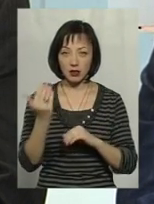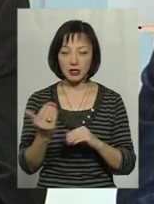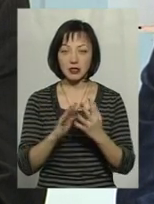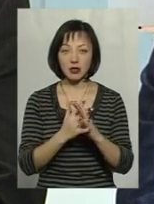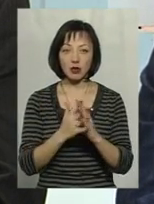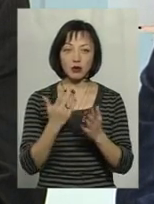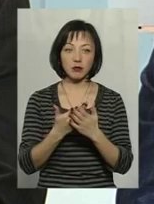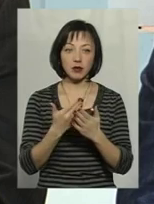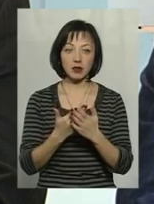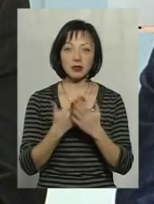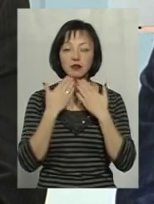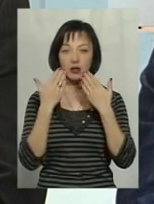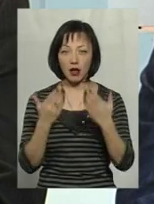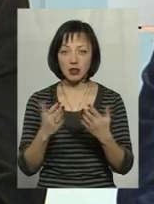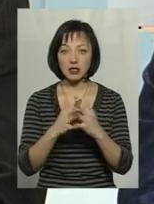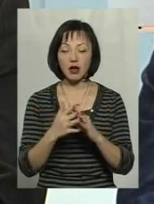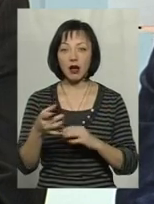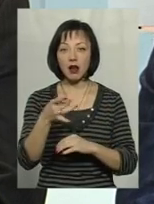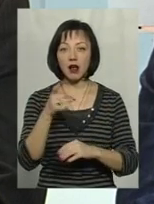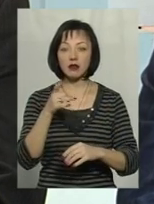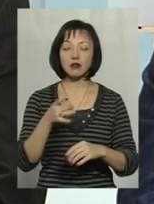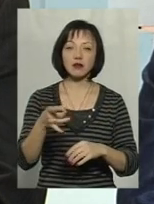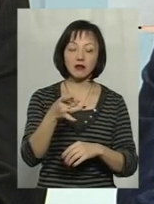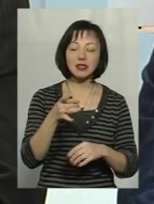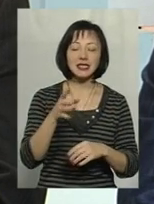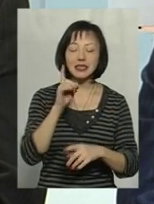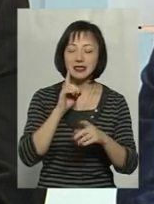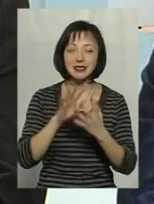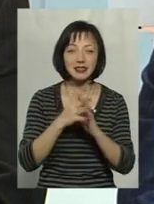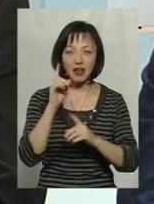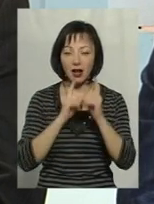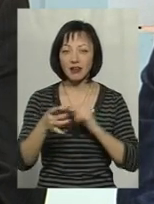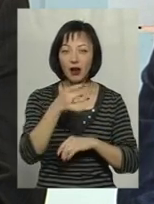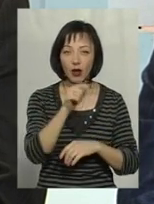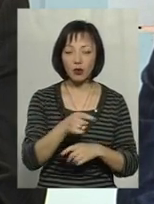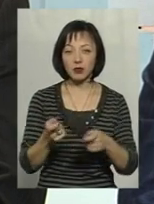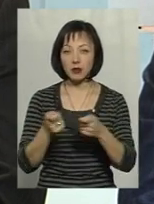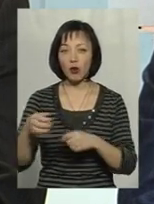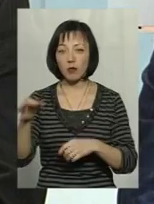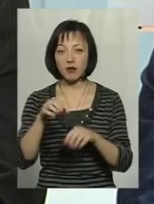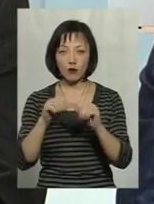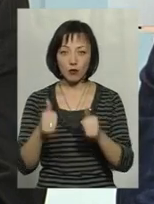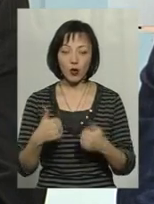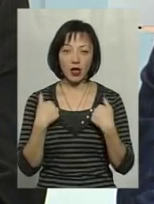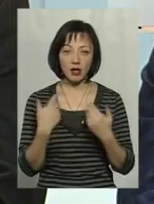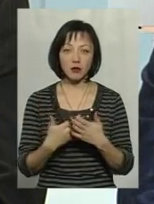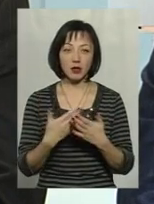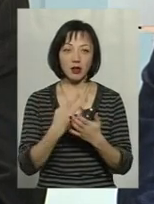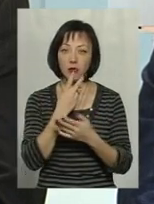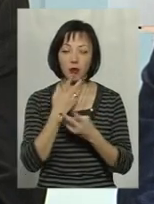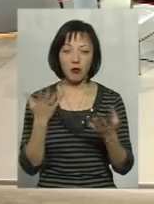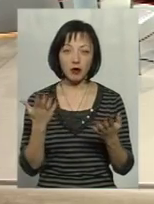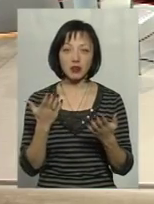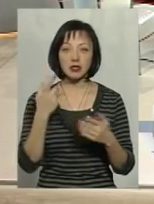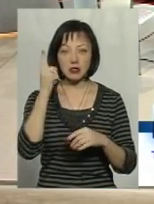звертається, там люди в сільську Раду, в сільська Рада, в районну Раду чи в адміністрацію. Адміністрації далі йдуть в область і формують. Я, наприклад, не побачив, знаю,